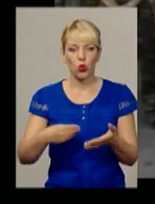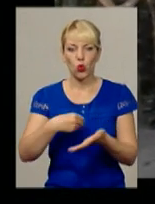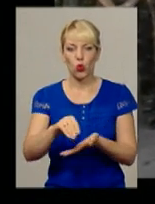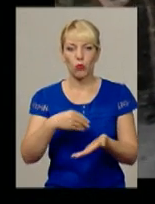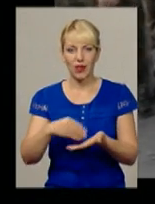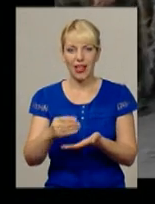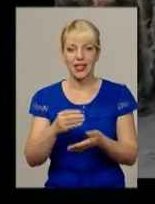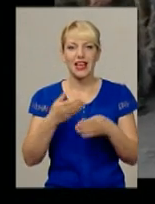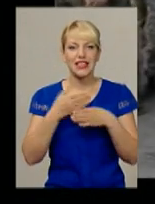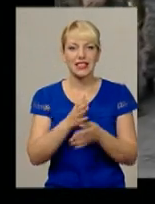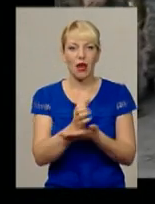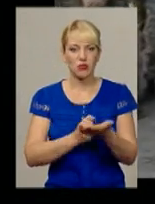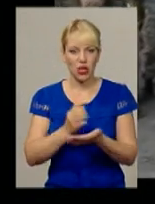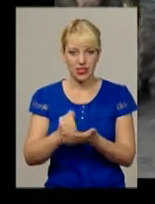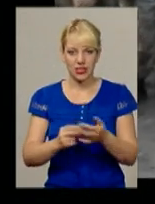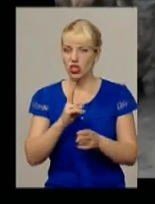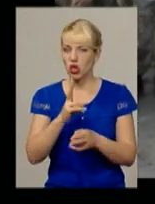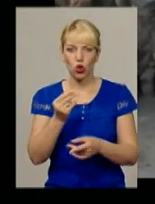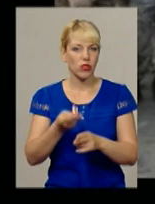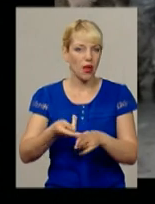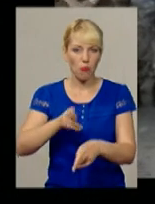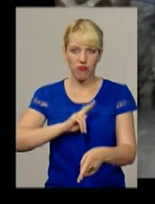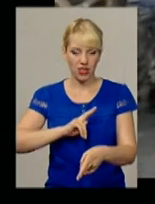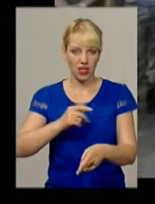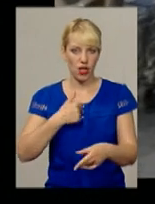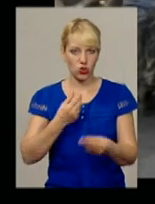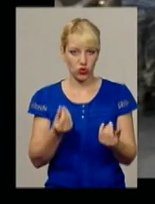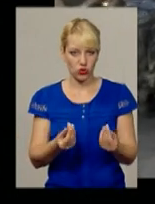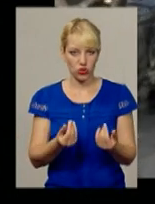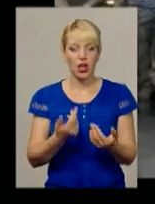Ніхто їх не повертає, ніхто нічого. Хочу обіцяли, що повернуть.